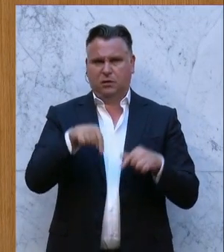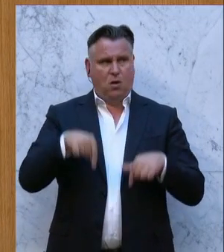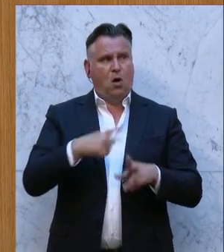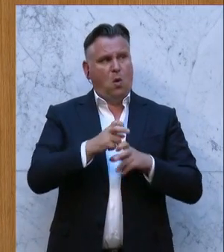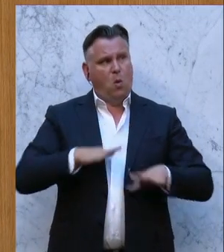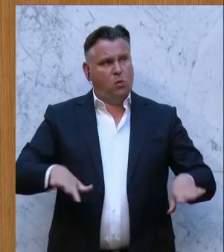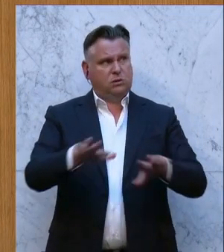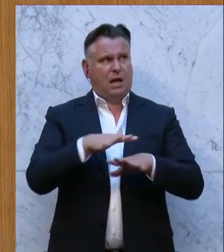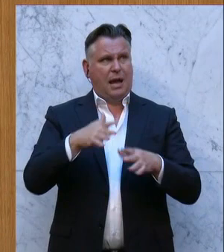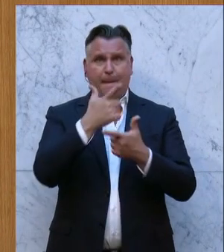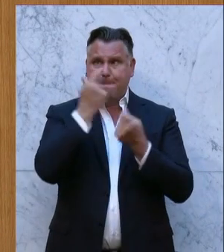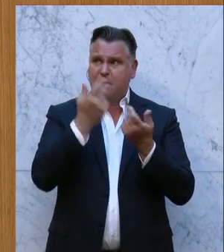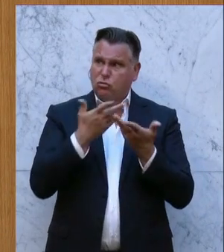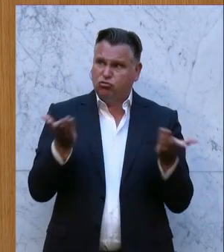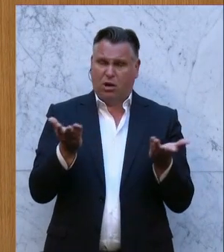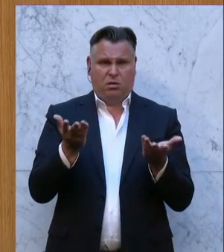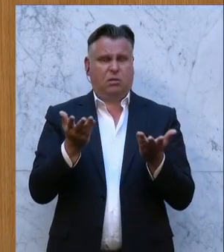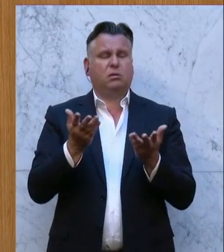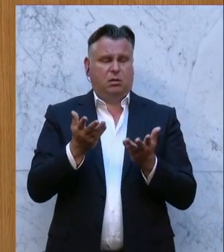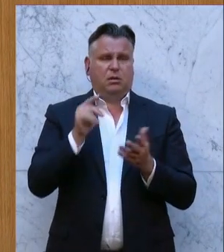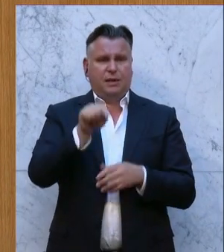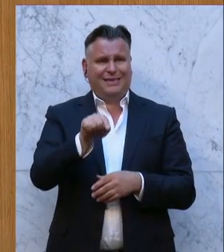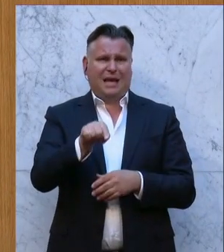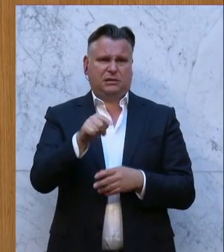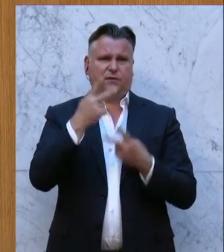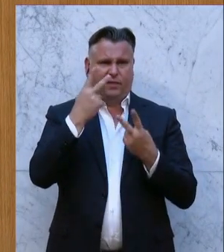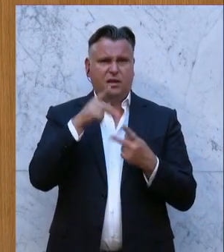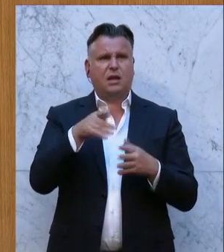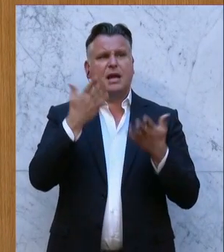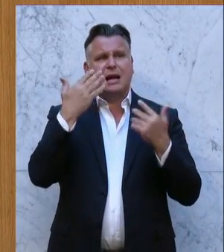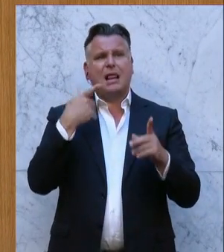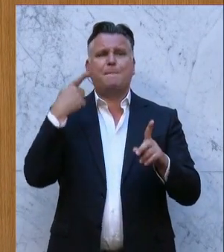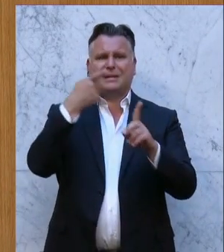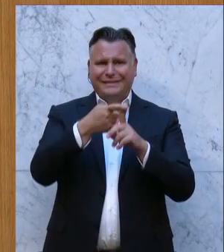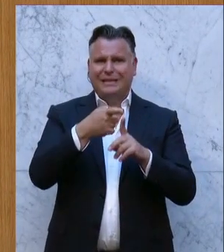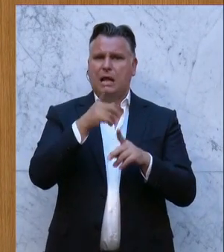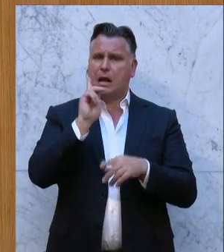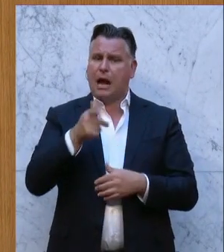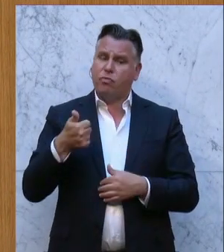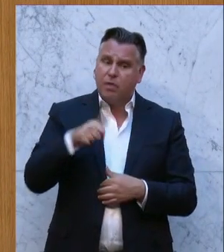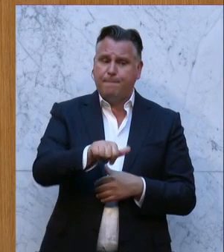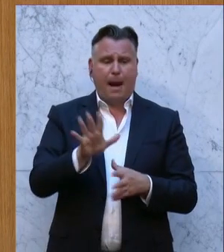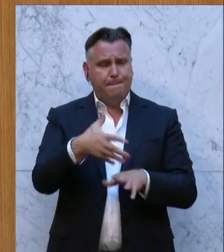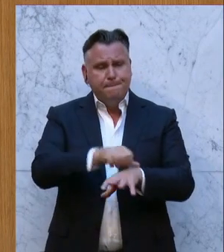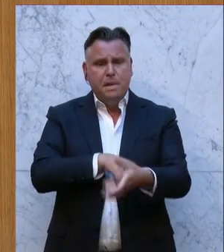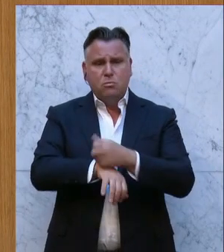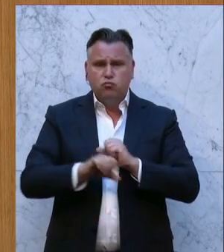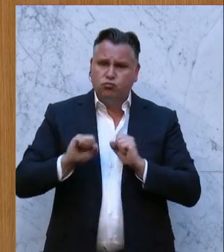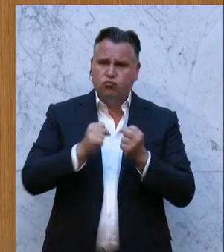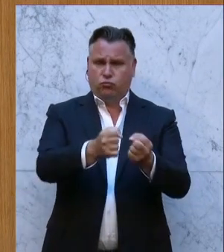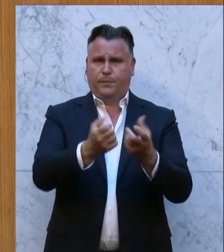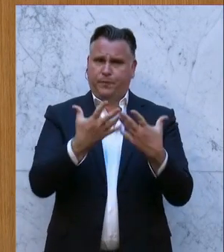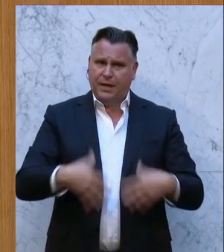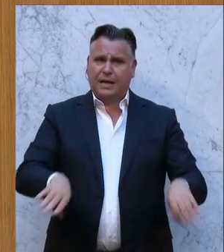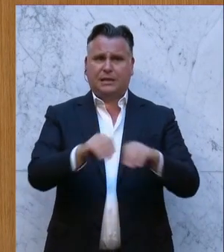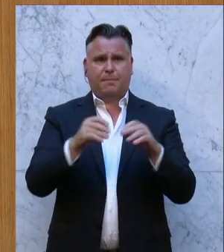Menschen in unserem Lande es schaffen können, an diesen Klimazielen sich zu beteiligen und gemeinsam die